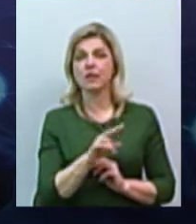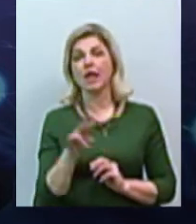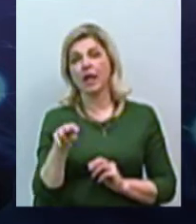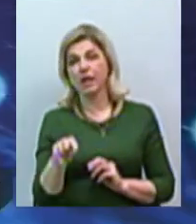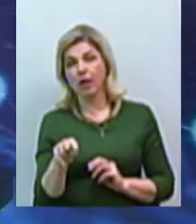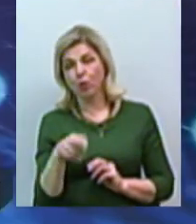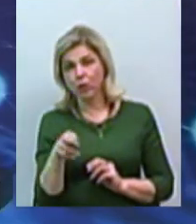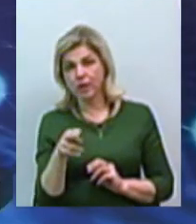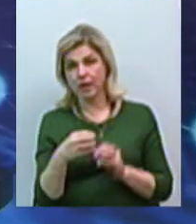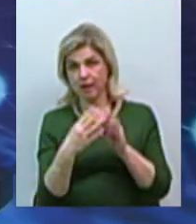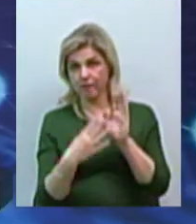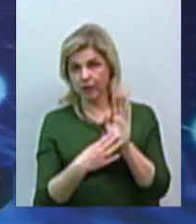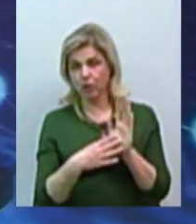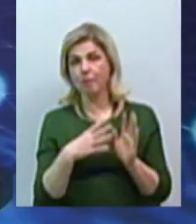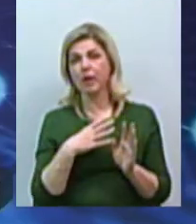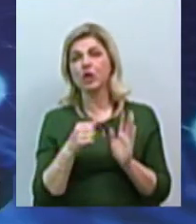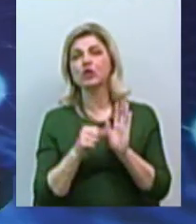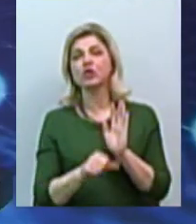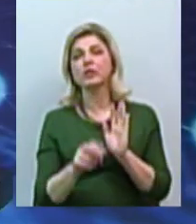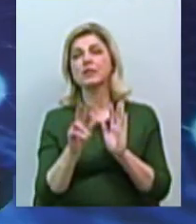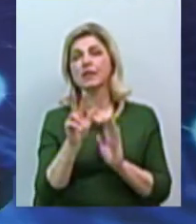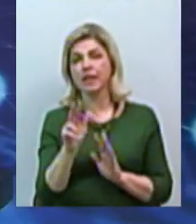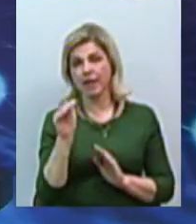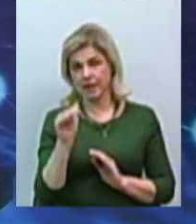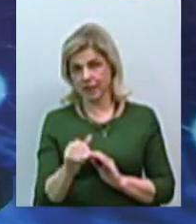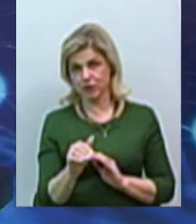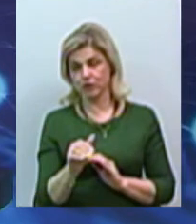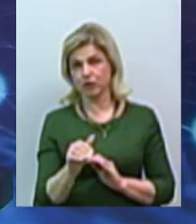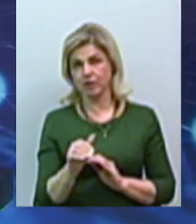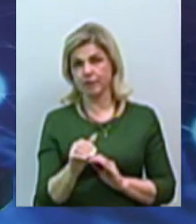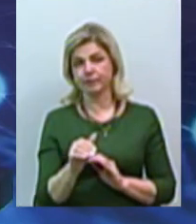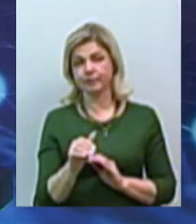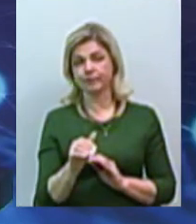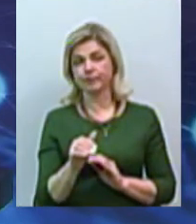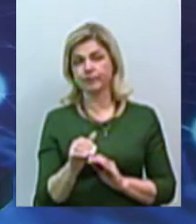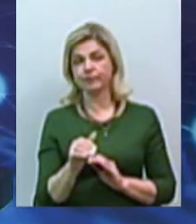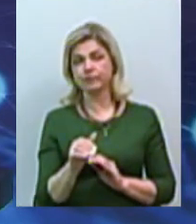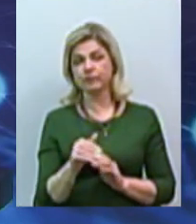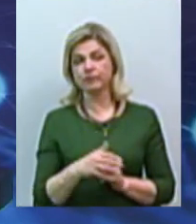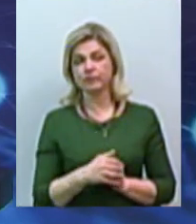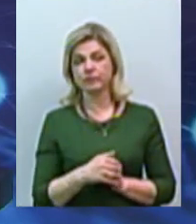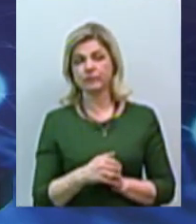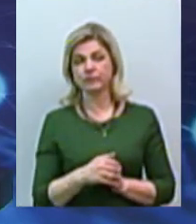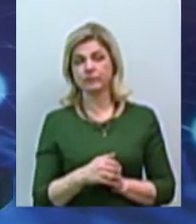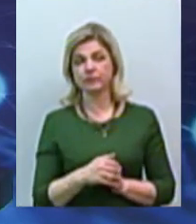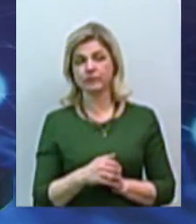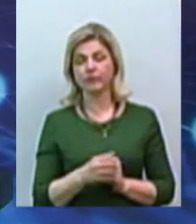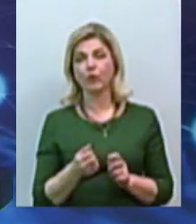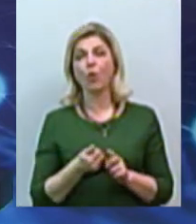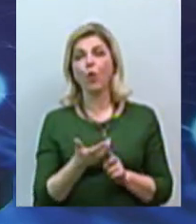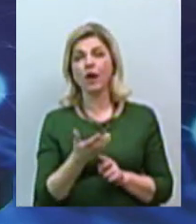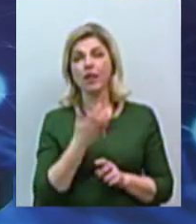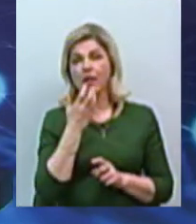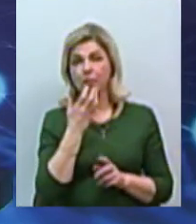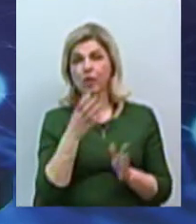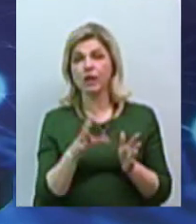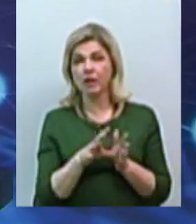року було реалізовано 63 206 гігакалорій, таким чином кількість теплової